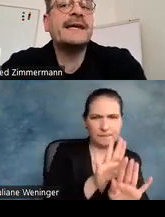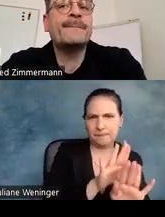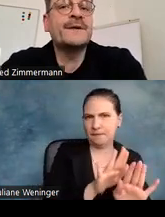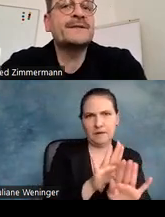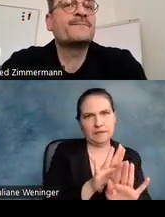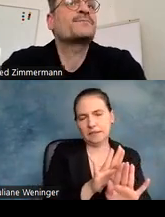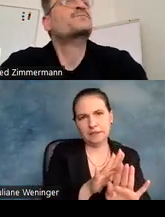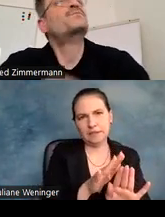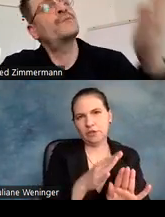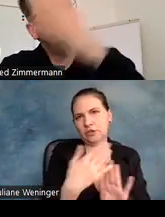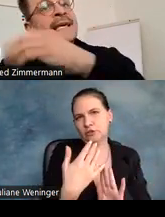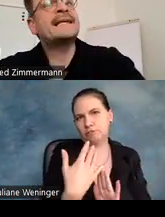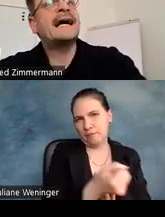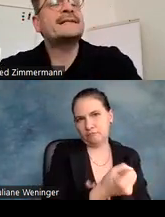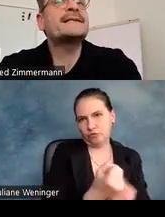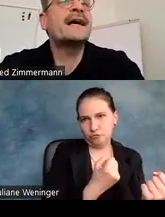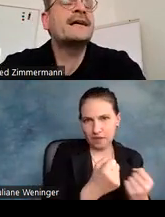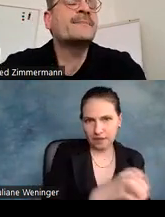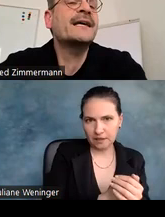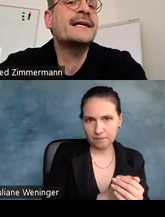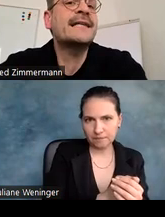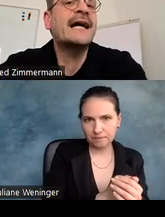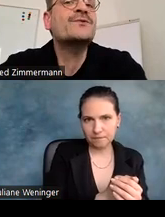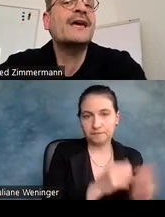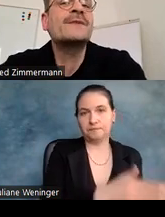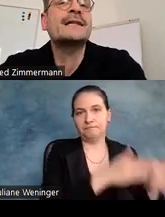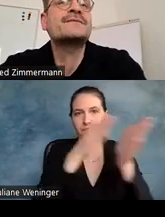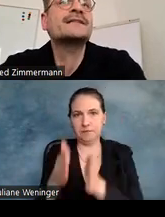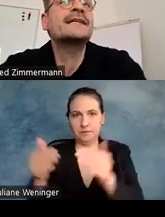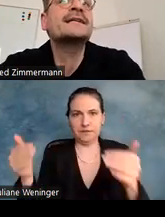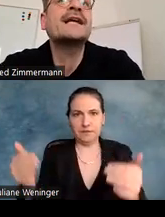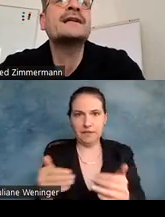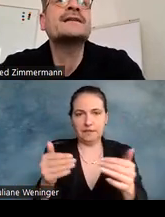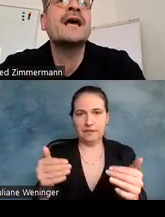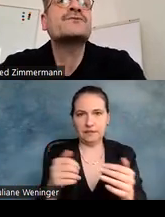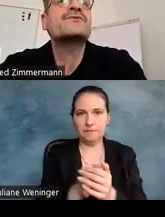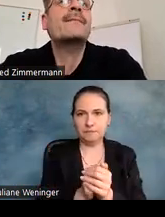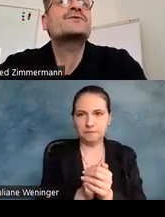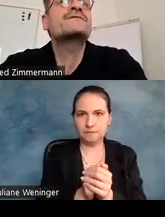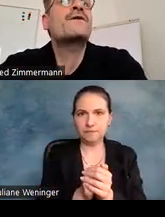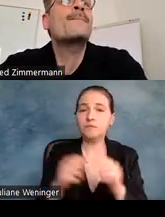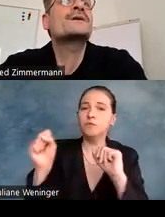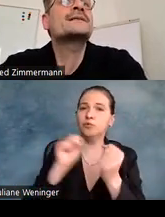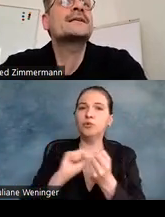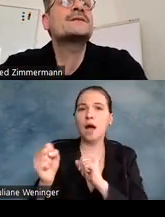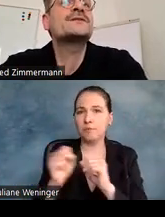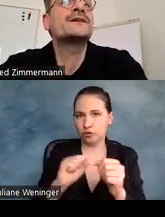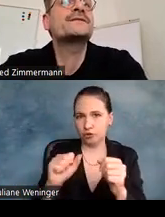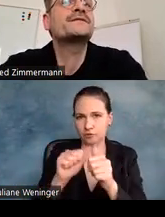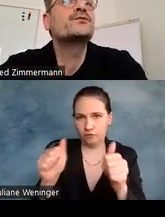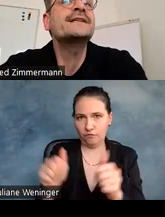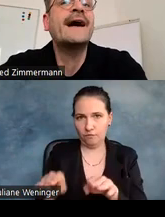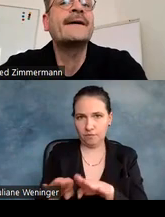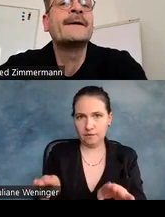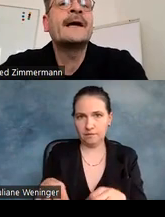nicht mehr gegeben ist. Und im Gegensatz dazu eben als Vertreterin eines dynamischen Formprinzips die